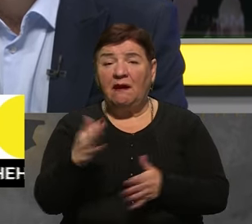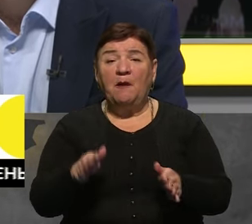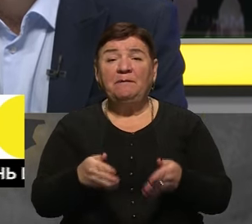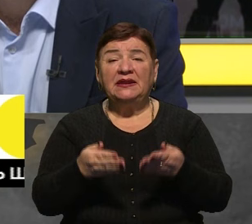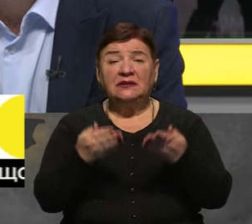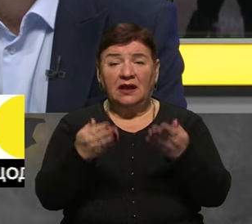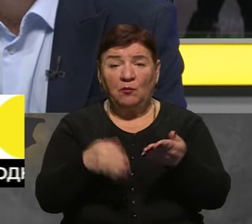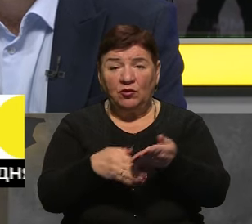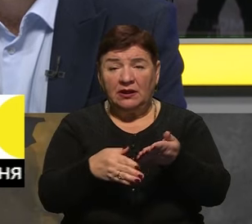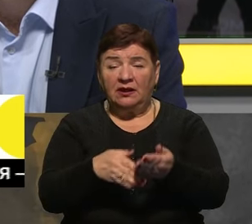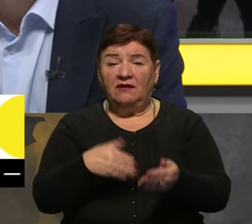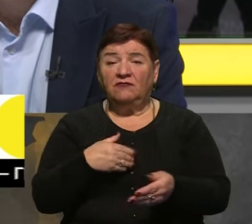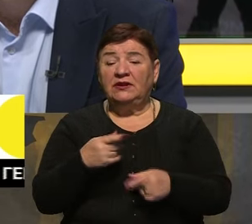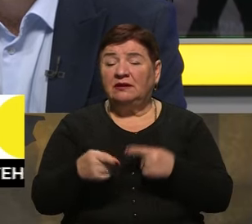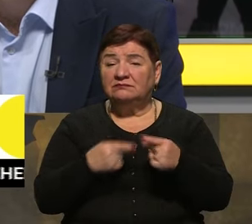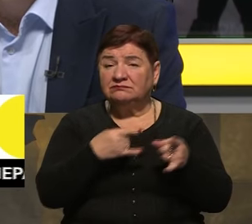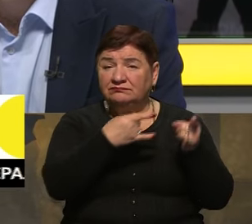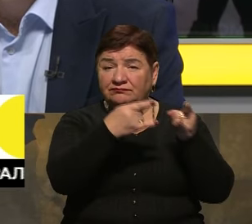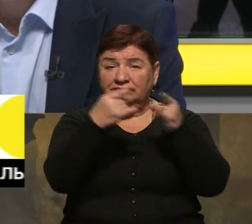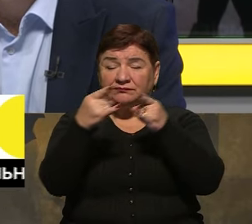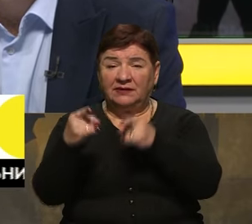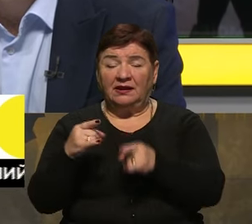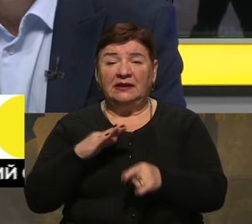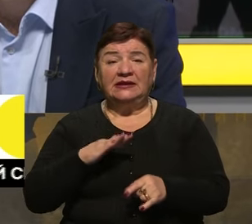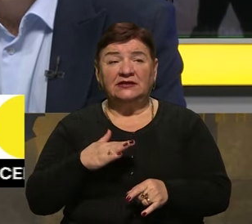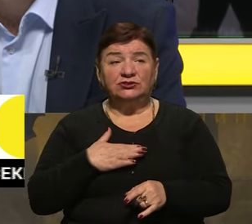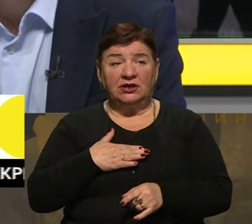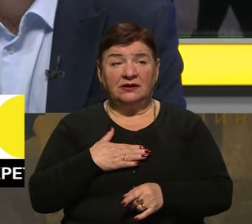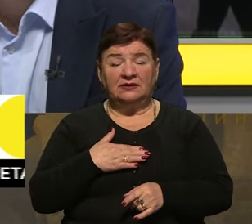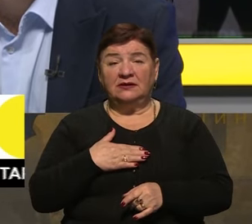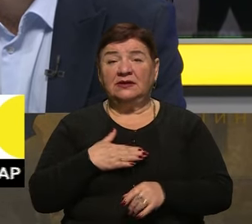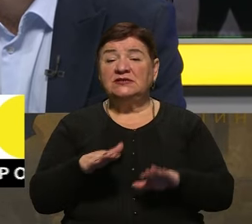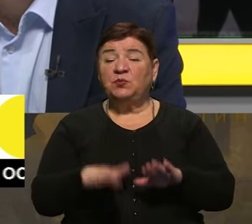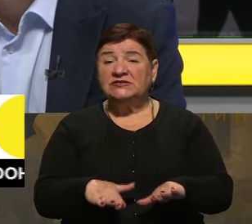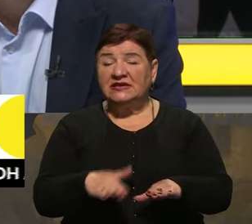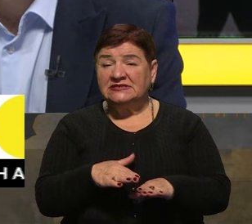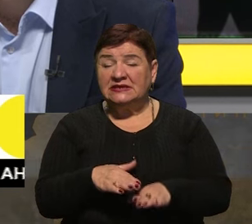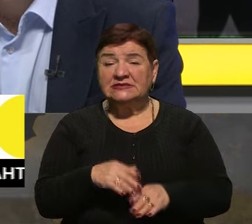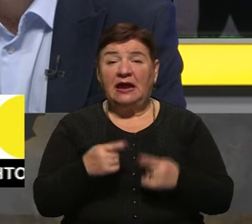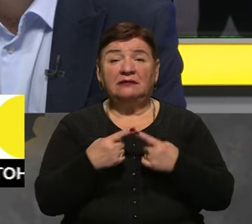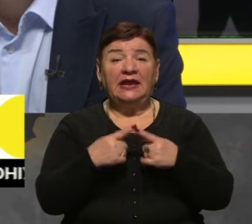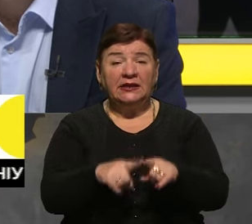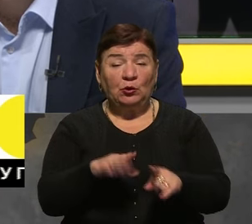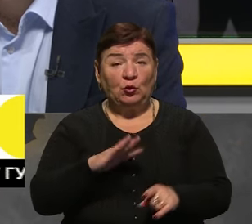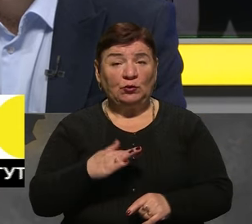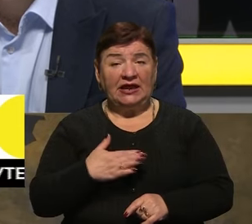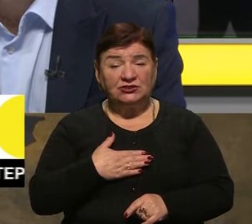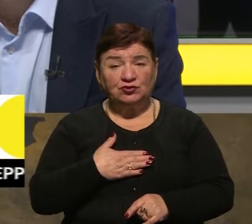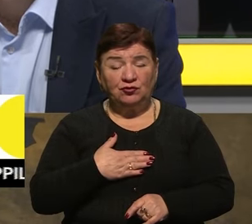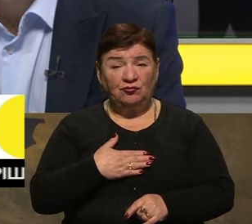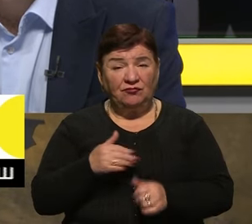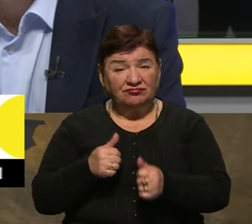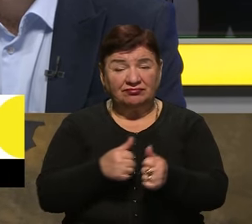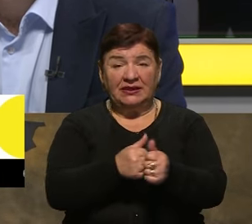вони постійно намагаються викорити наших з позицій, за технікою нашою полюють. Але